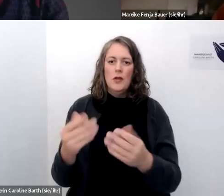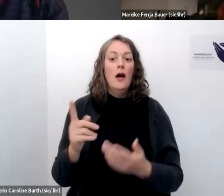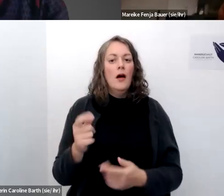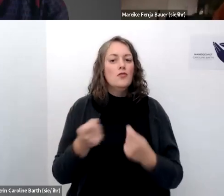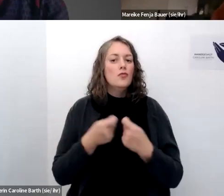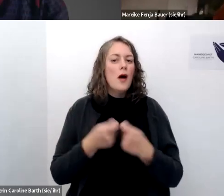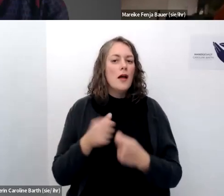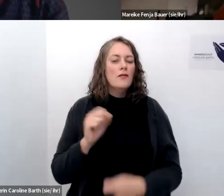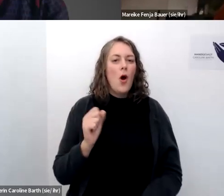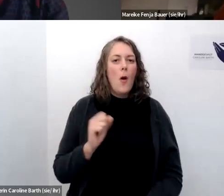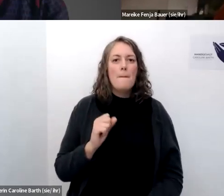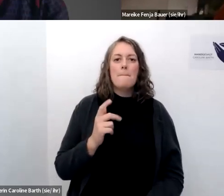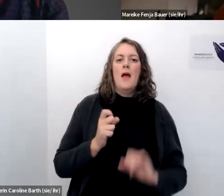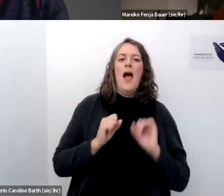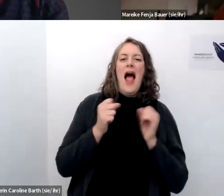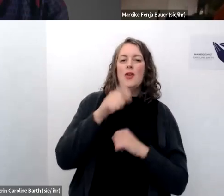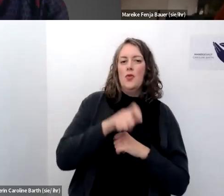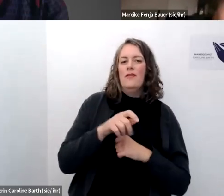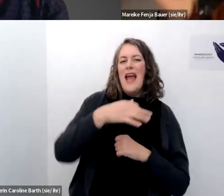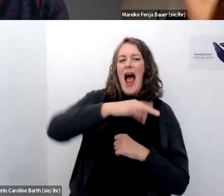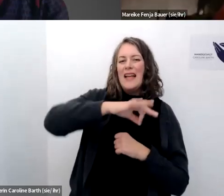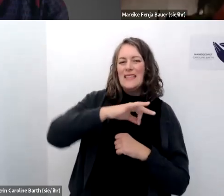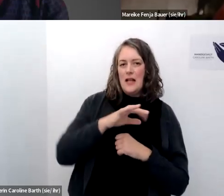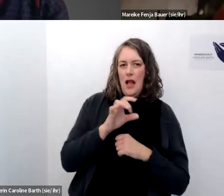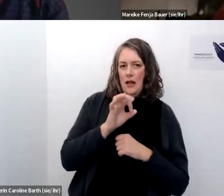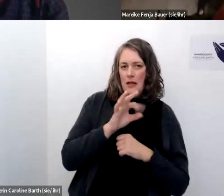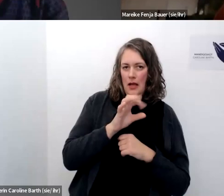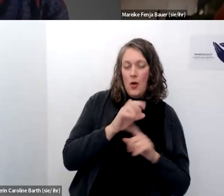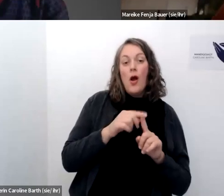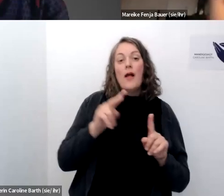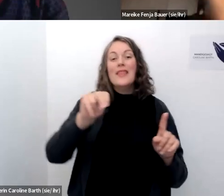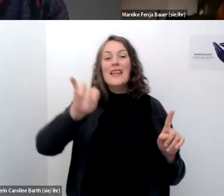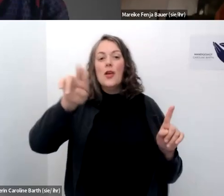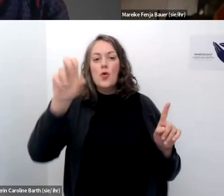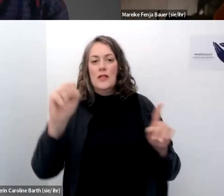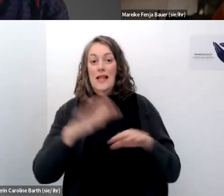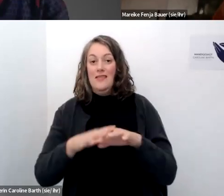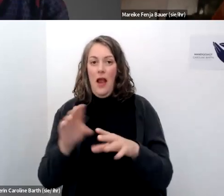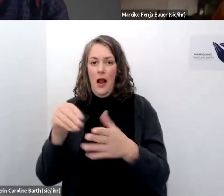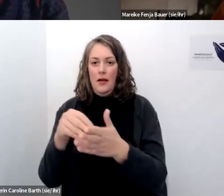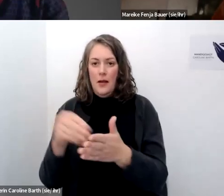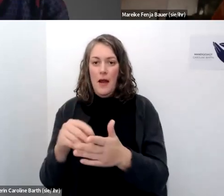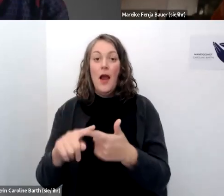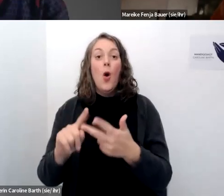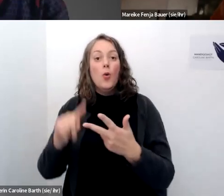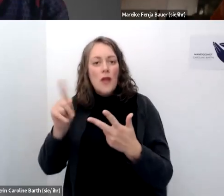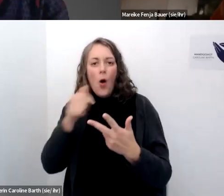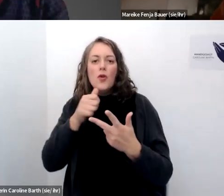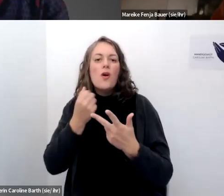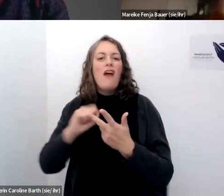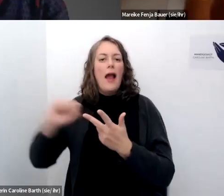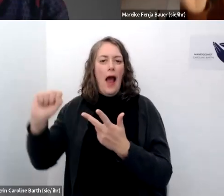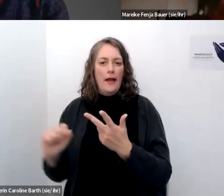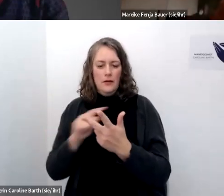als einzelne tiktok creator in account haben dann beim news netzwerk auftauchen und dann bei der jungen freiheit bild